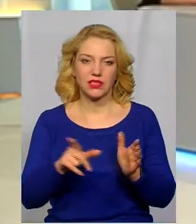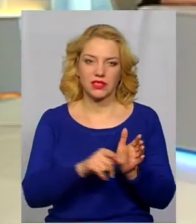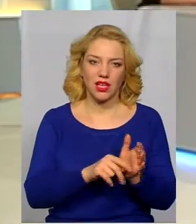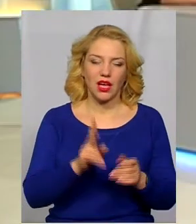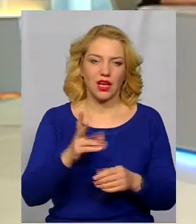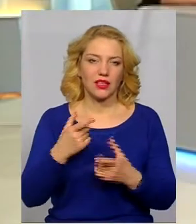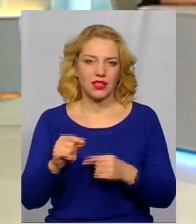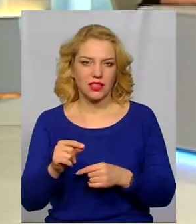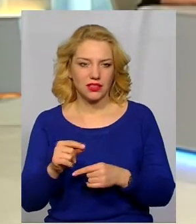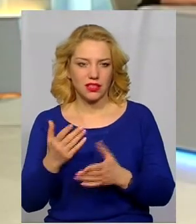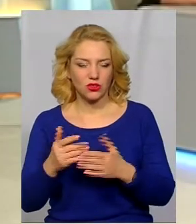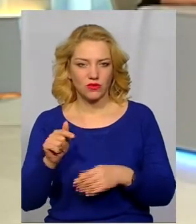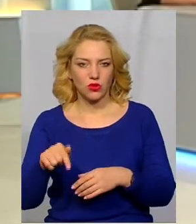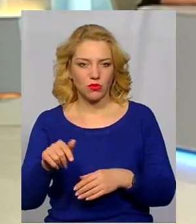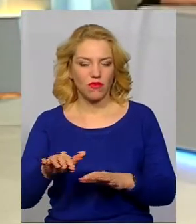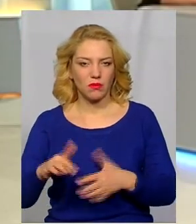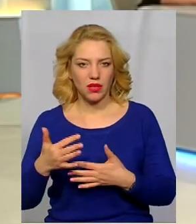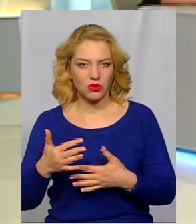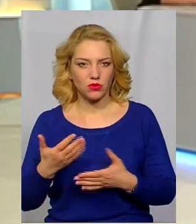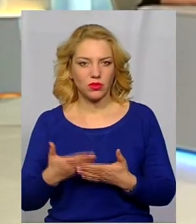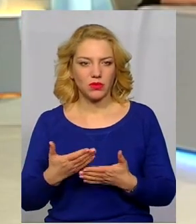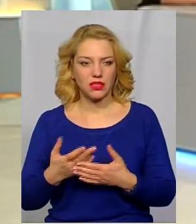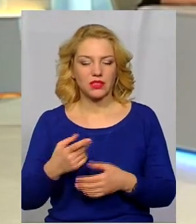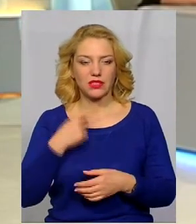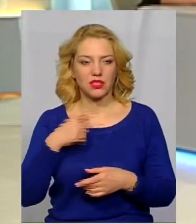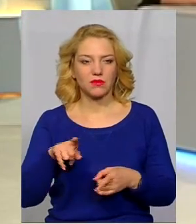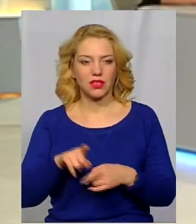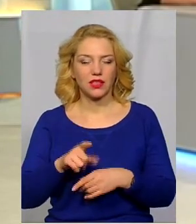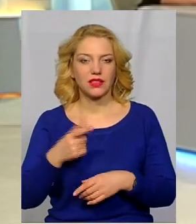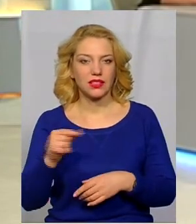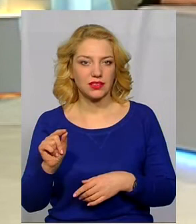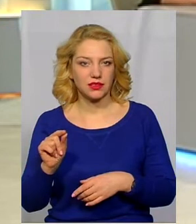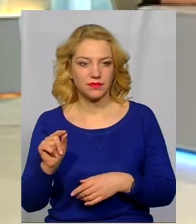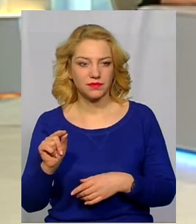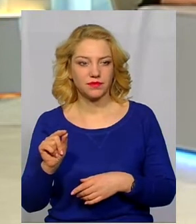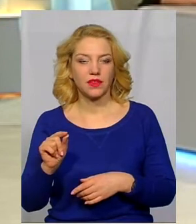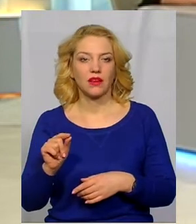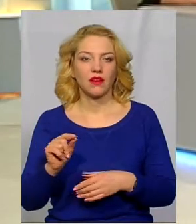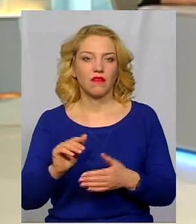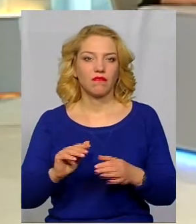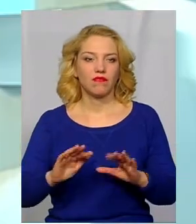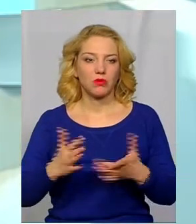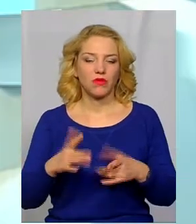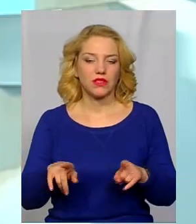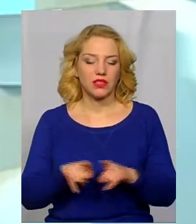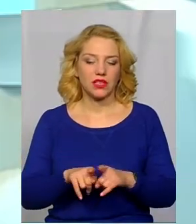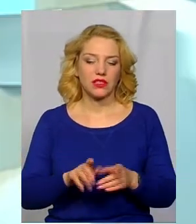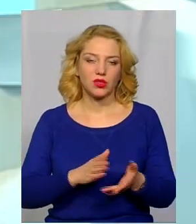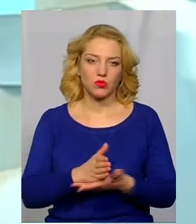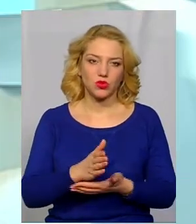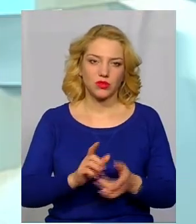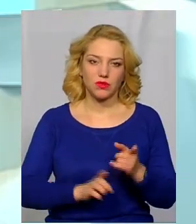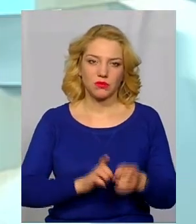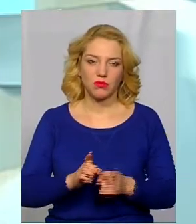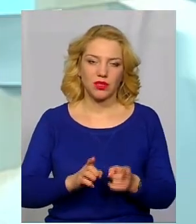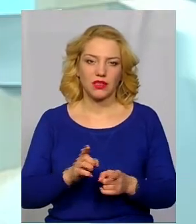змінюється, якщо в цьому випадкові, то, ну, почнемо так, що десь відбувається саме в такий спосіб зміни. Десь зміни